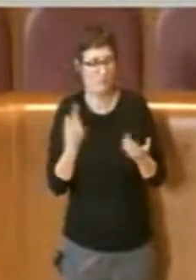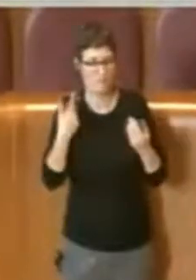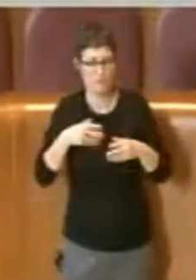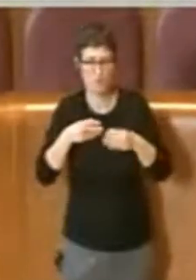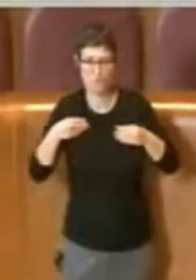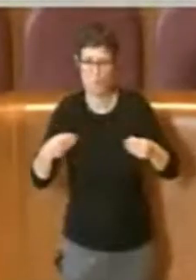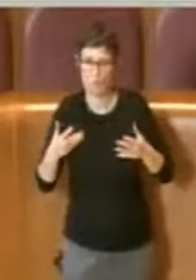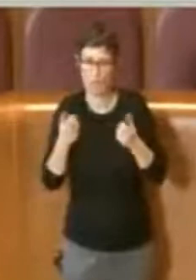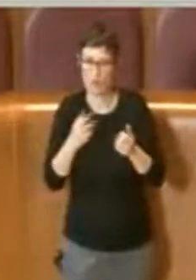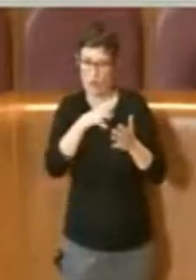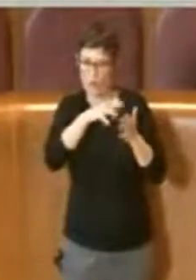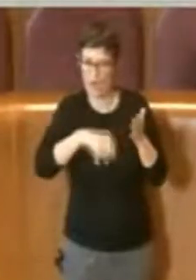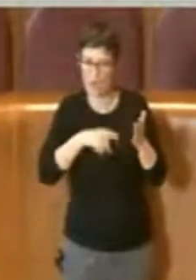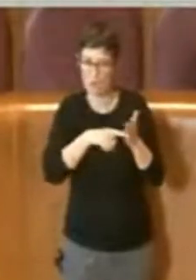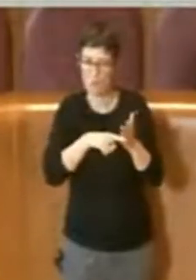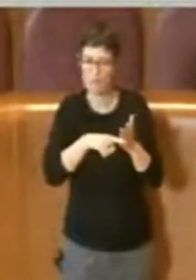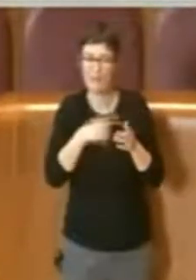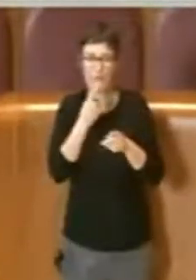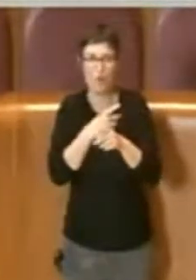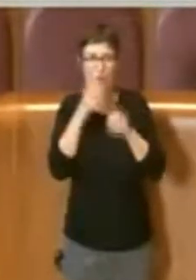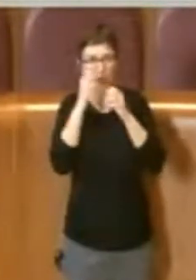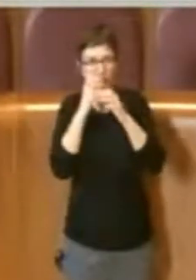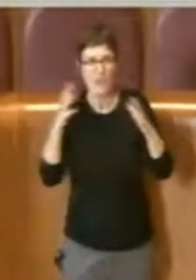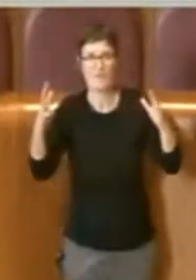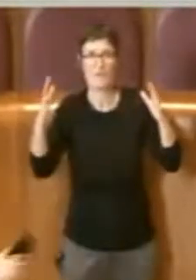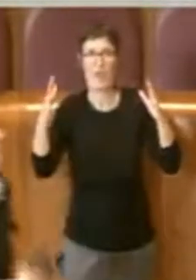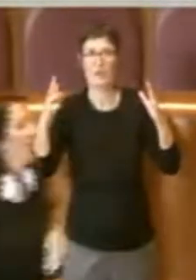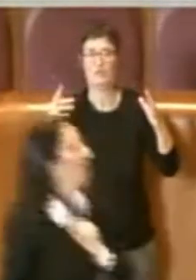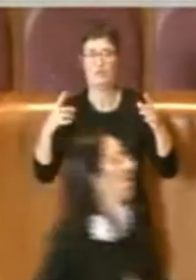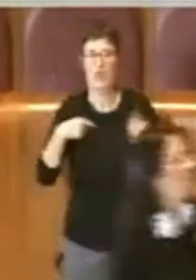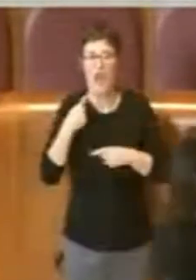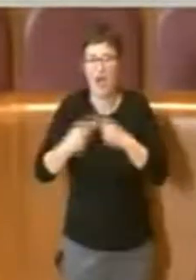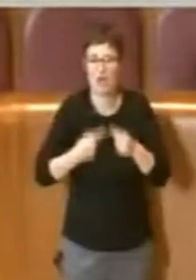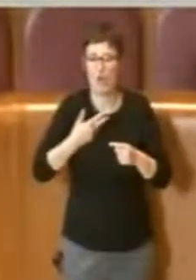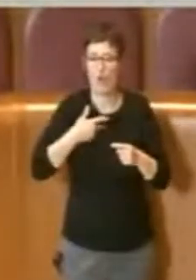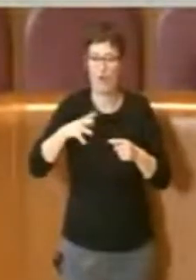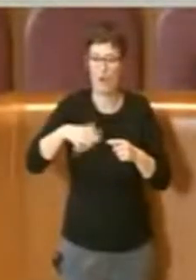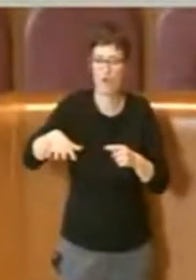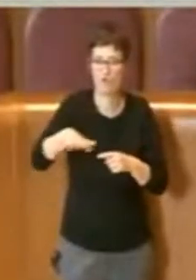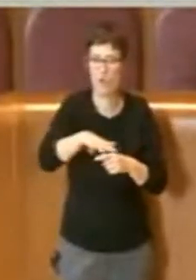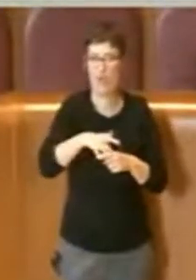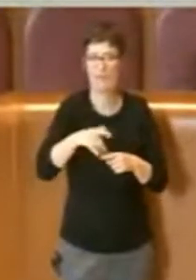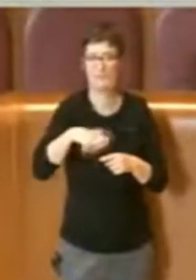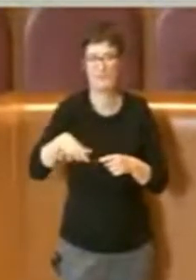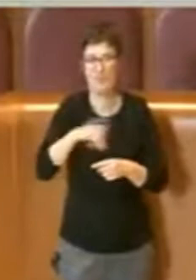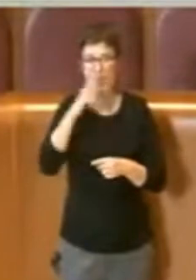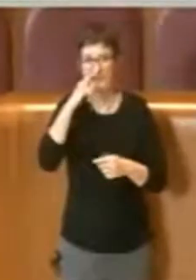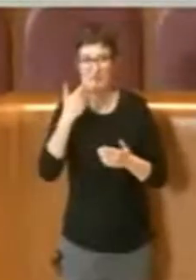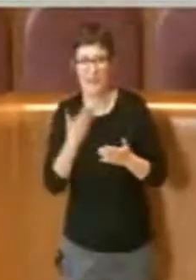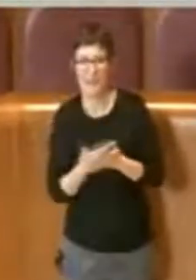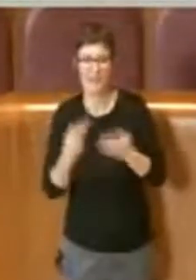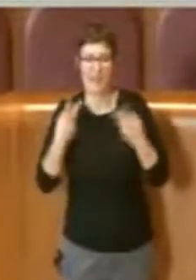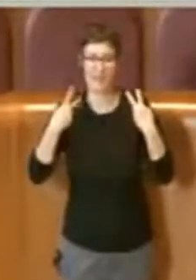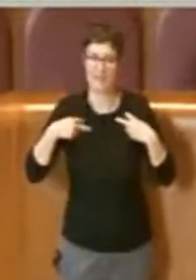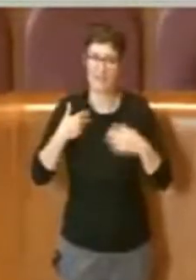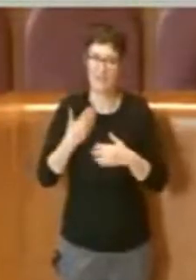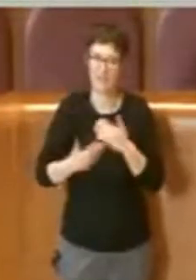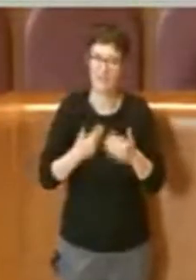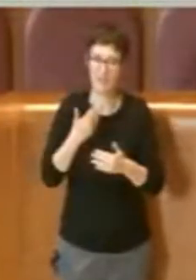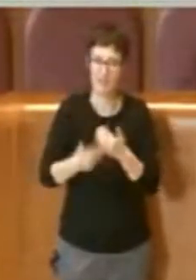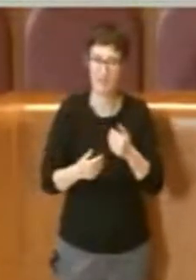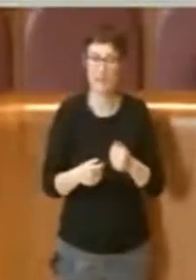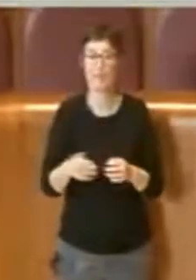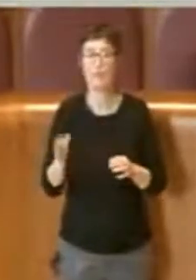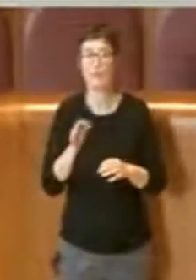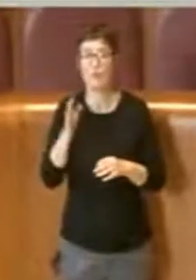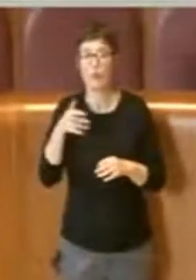garantire una continuità di questo. La realizzazione poi di una ciclovia del verde è possibile anche valutare dal